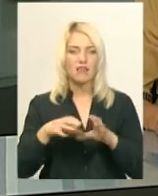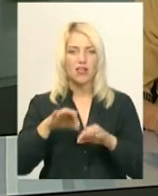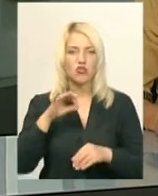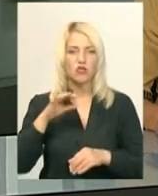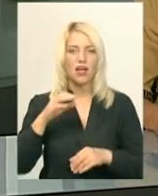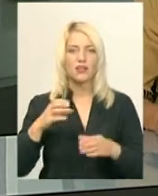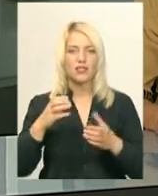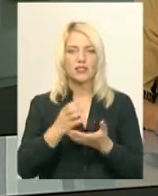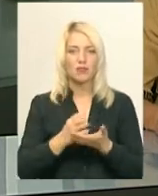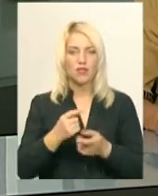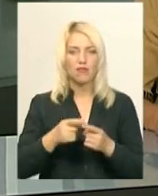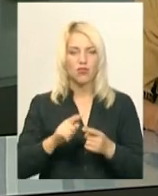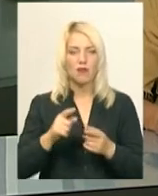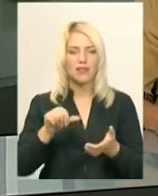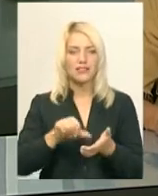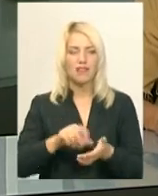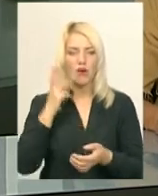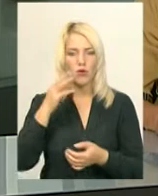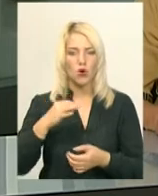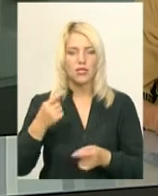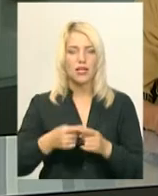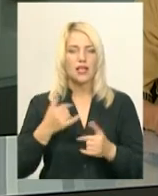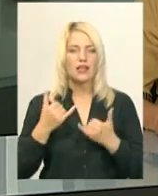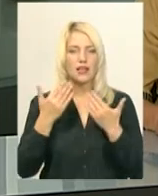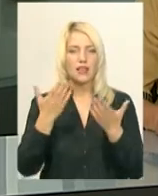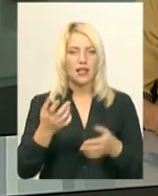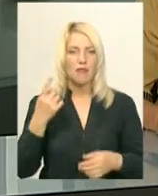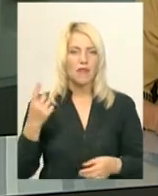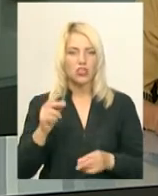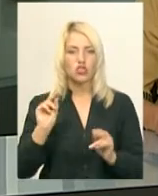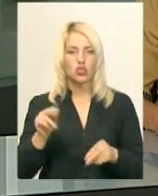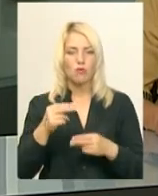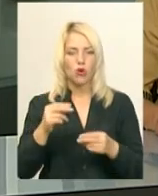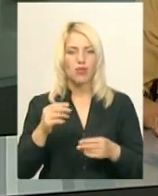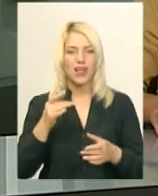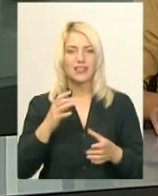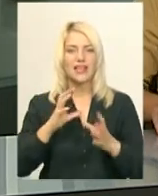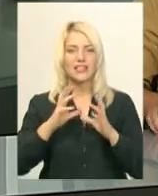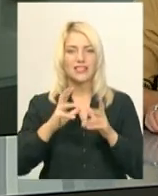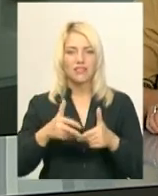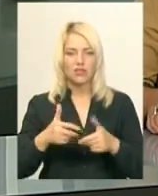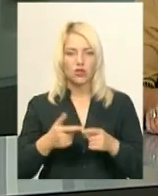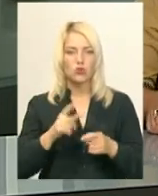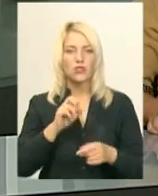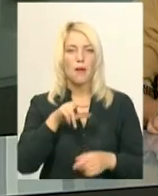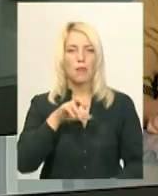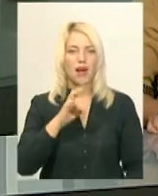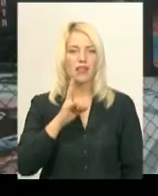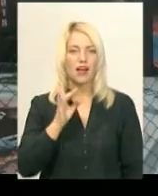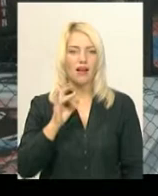Хмельницьку область. Для неї це перший Чемпіонат світу з «Панкратиону». Аби виступити на цьому, спортсменка пройшла попередній відбір.